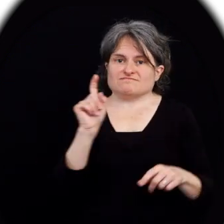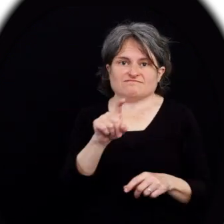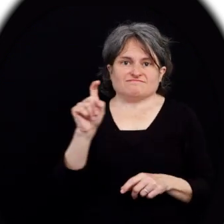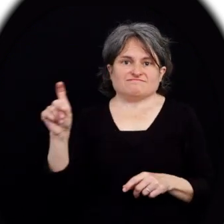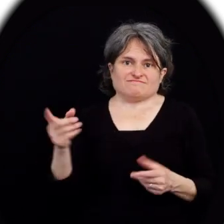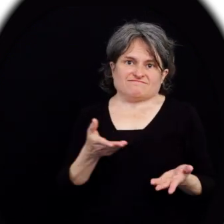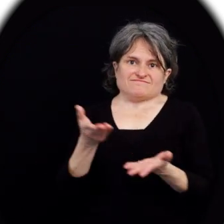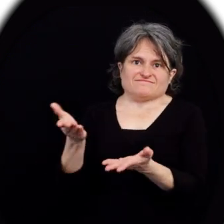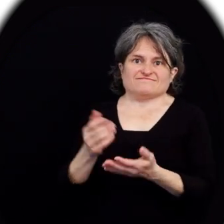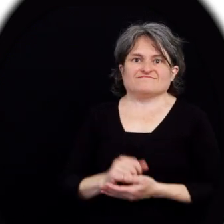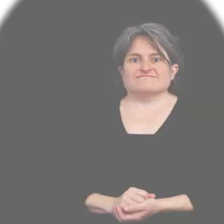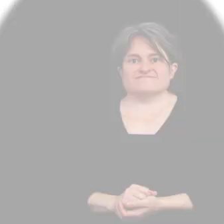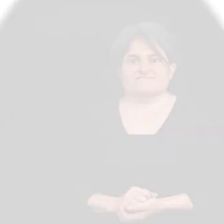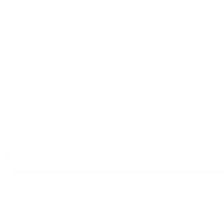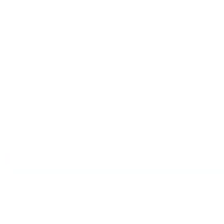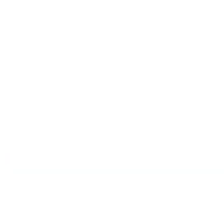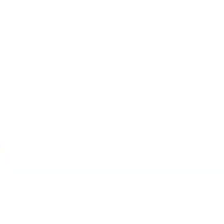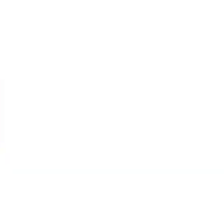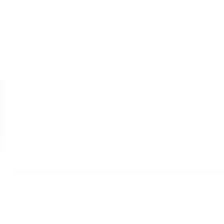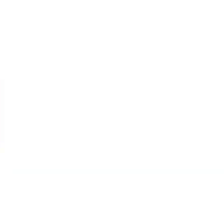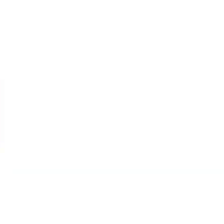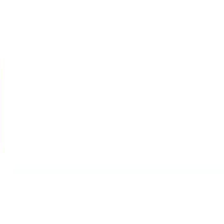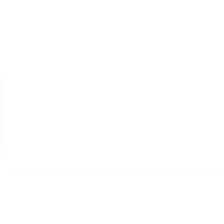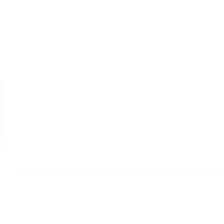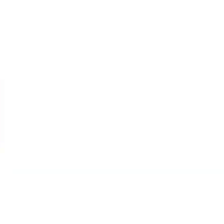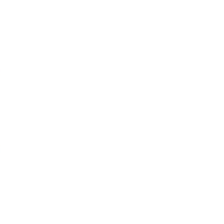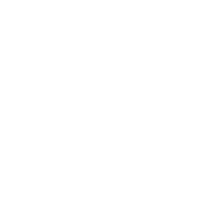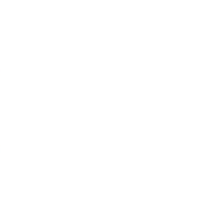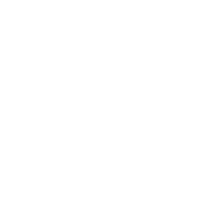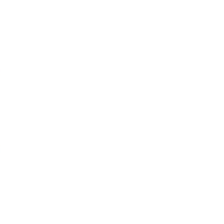incapacités, visionnez les autres capsules de formation.